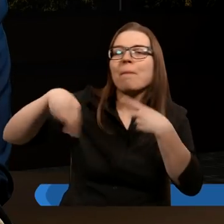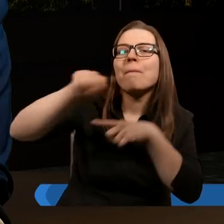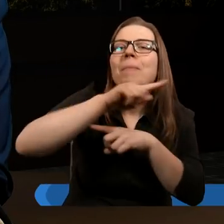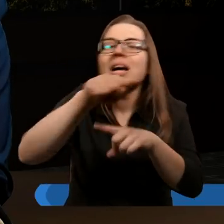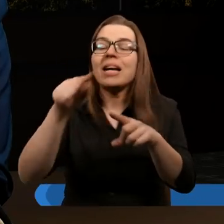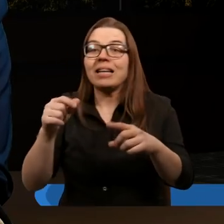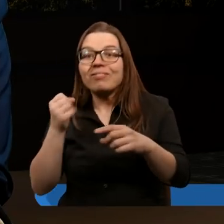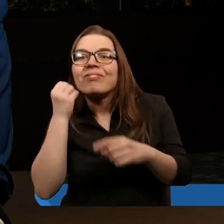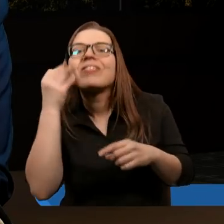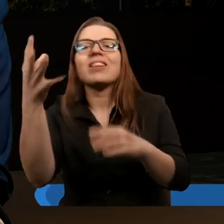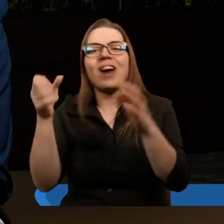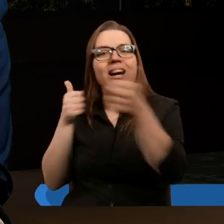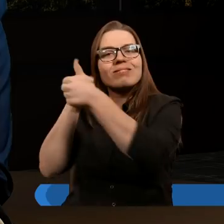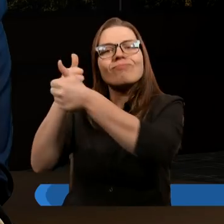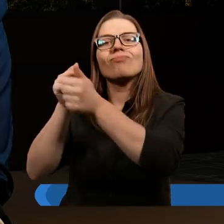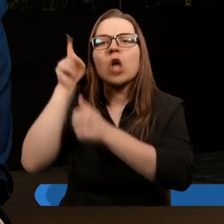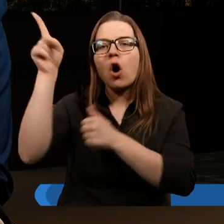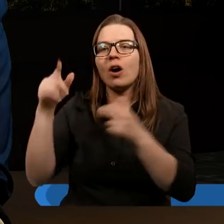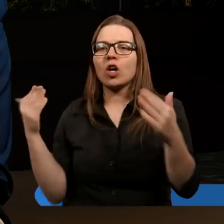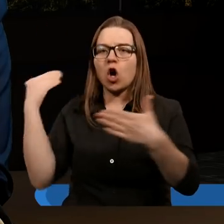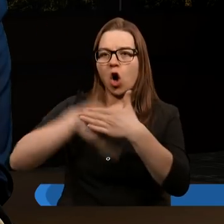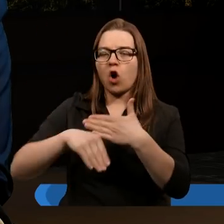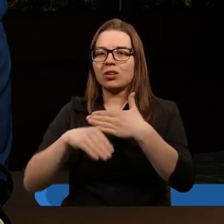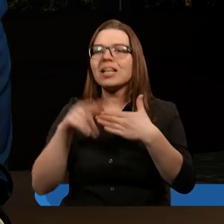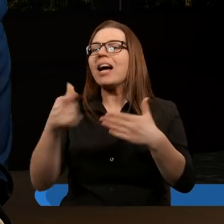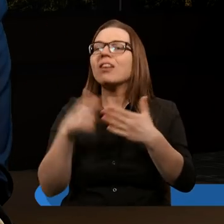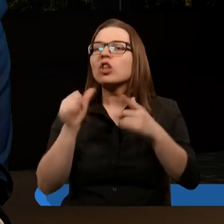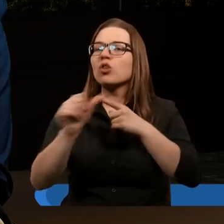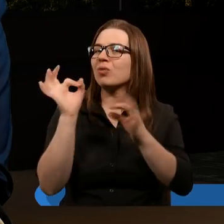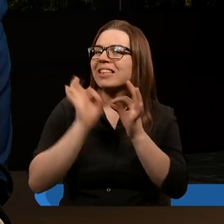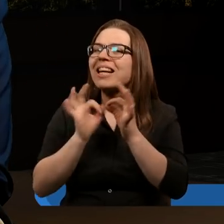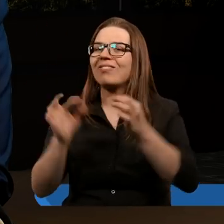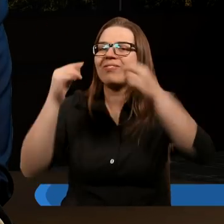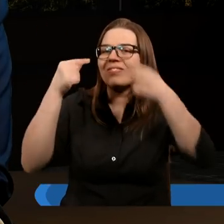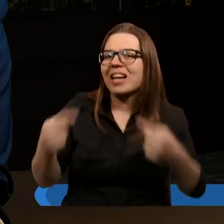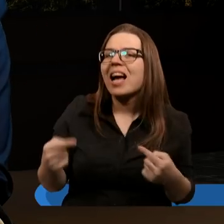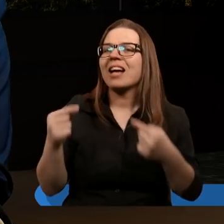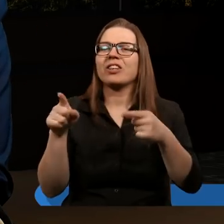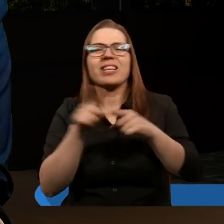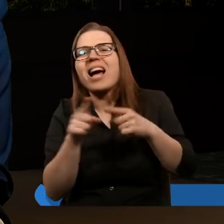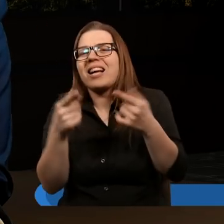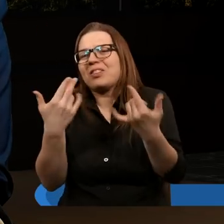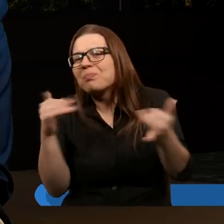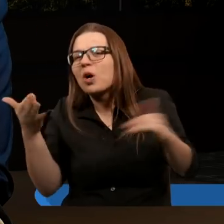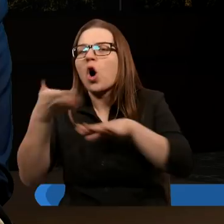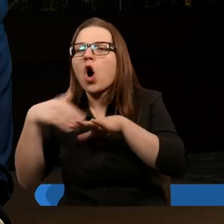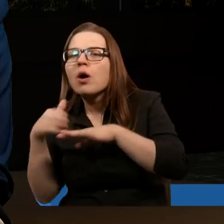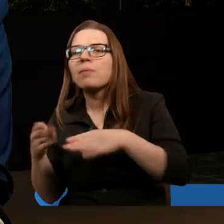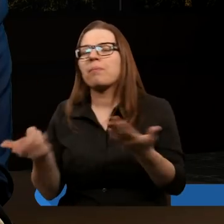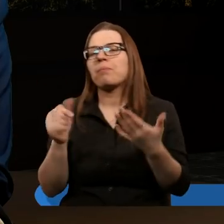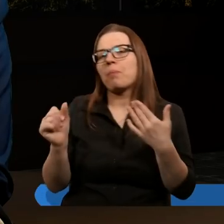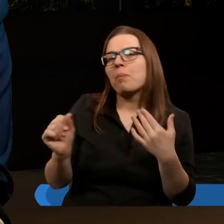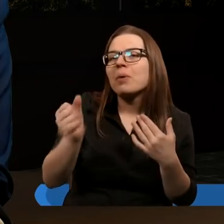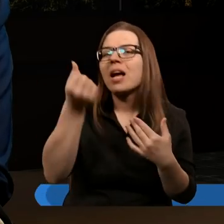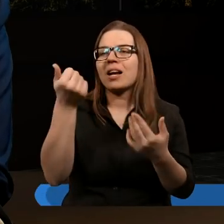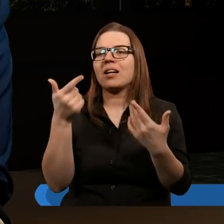byśmy byli zbawieni i wypełnia swoją obietnicę. Takie szczególne wiersze, to wiersze czy też rozdziały, to na pewno